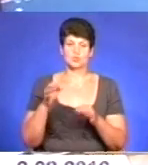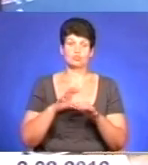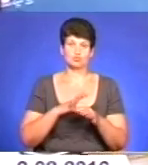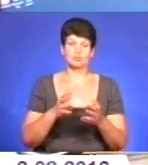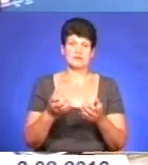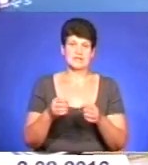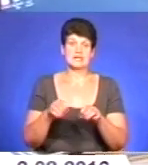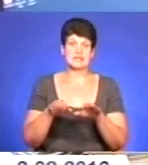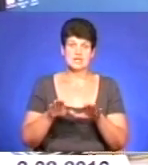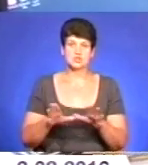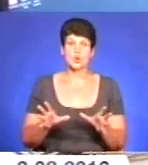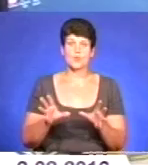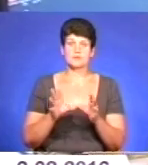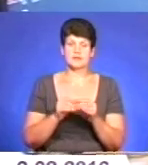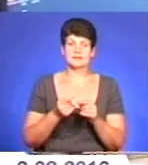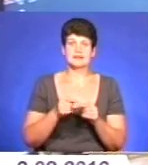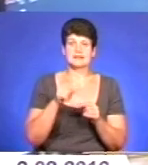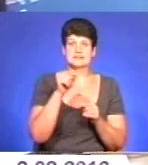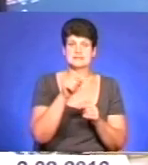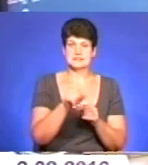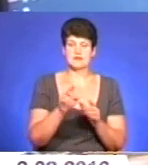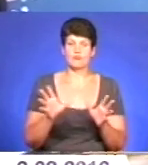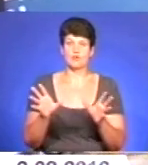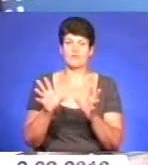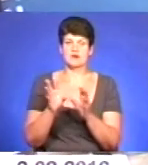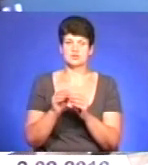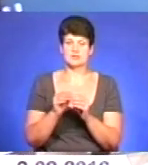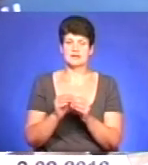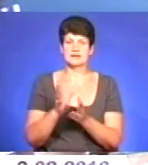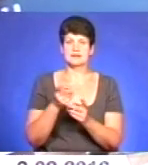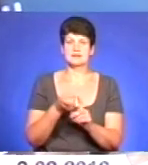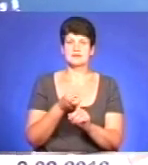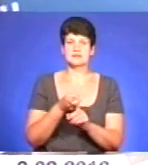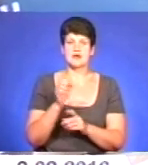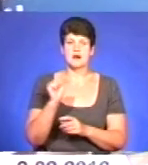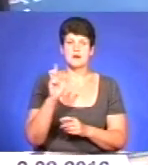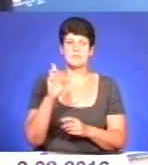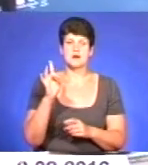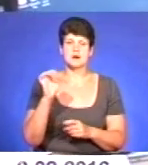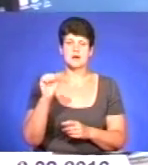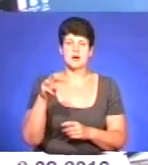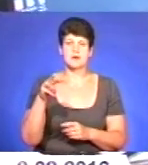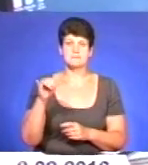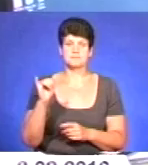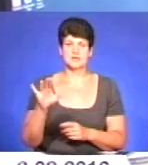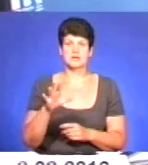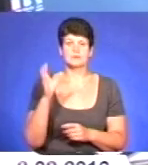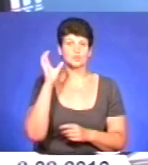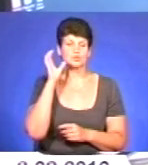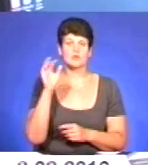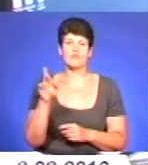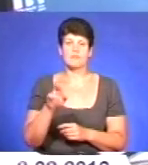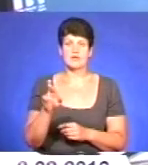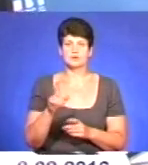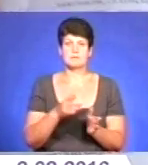рішення, щоб об'єднати оце провадження, об'єднати з провадженням, яке слухається відносно Абраміво, яке слухалося в п'ятницю і на даний